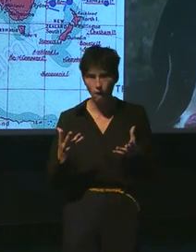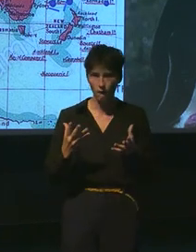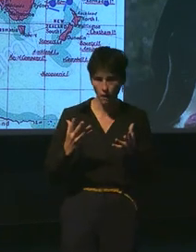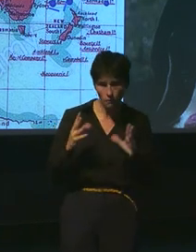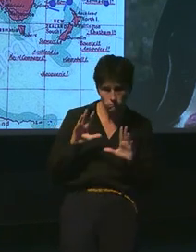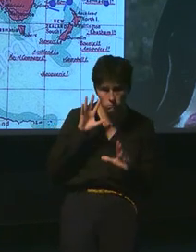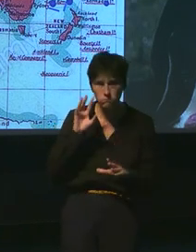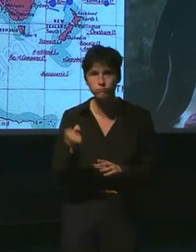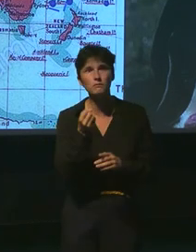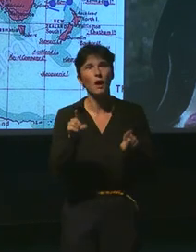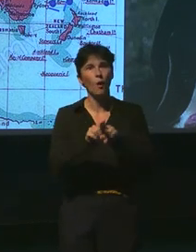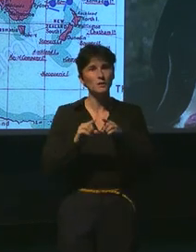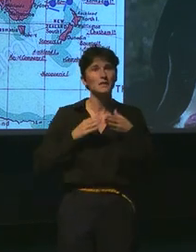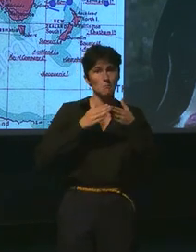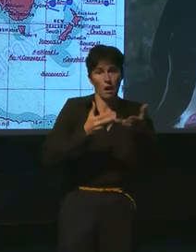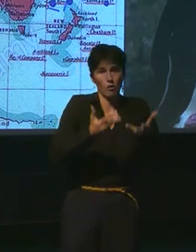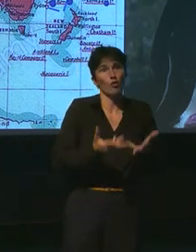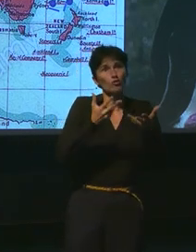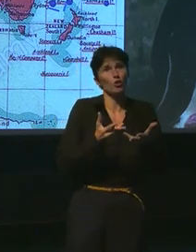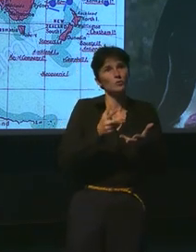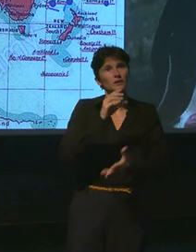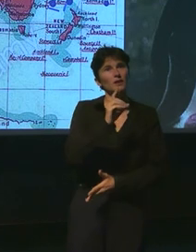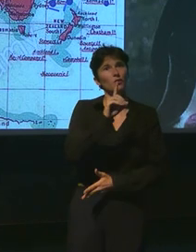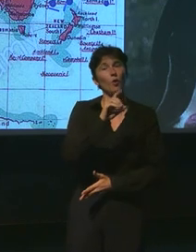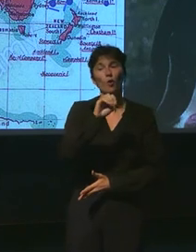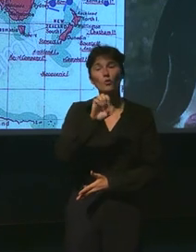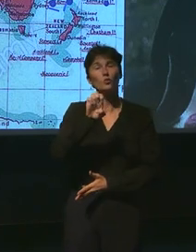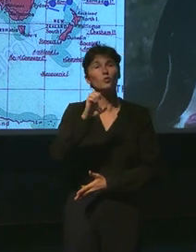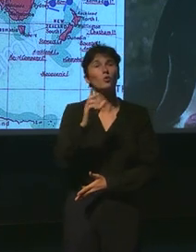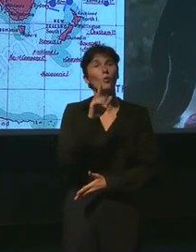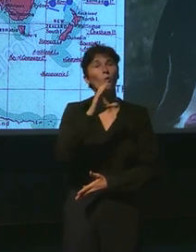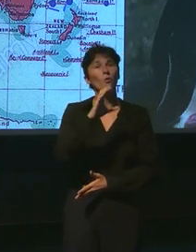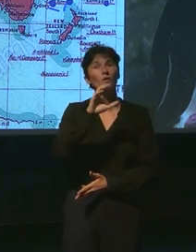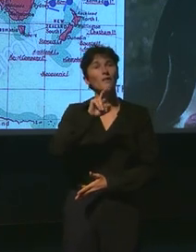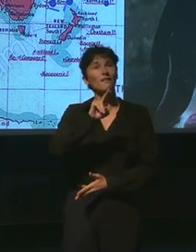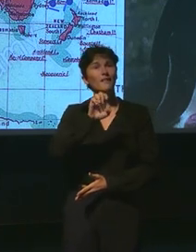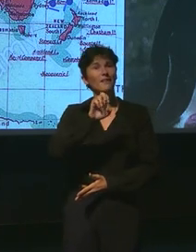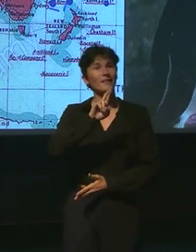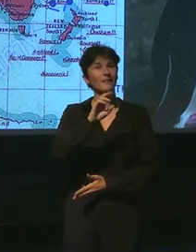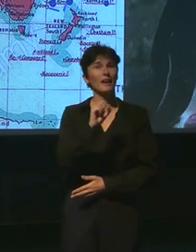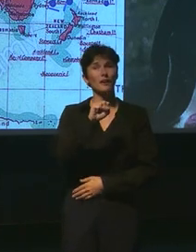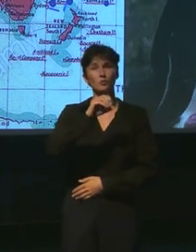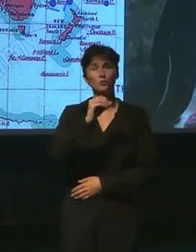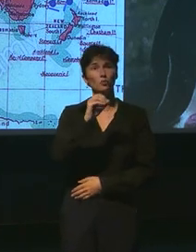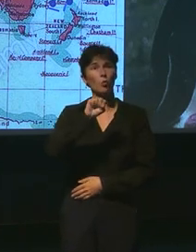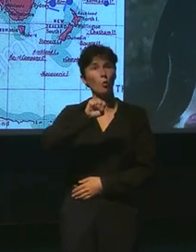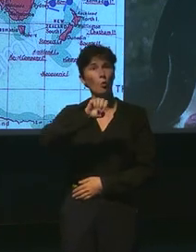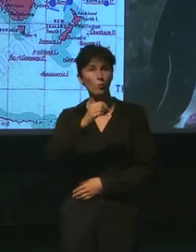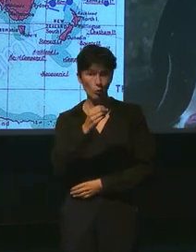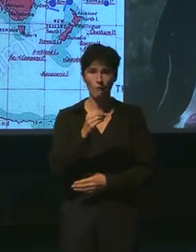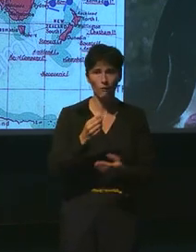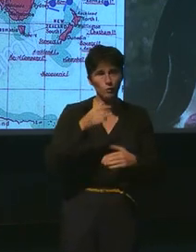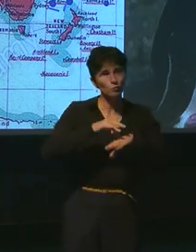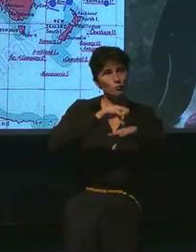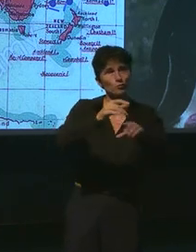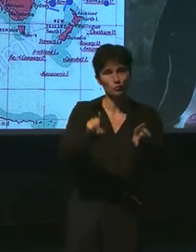ce genre eu ce genre d'anlique. J'ai assisté à fond avec beaucoup de salivité et j'étais ici dans cette franchise-là en réveillais en direct avec lui